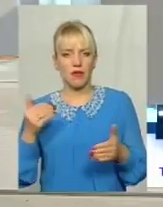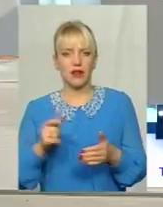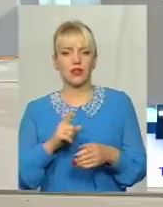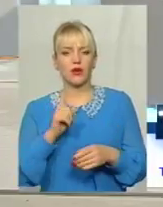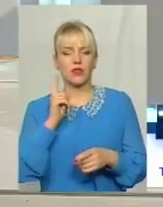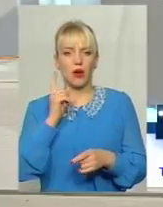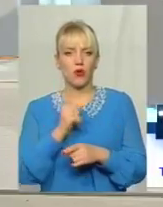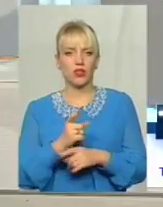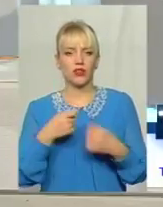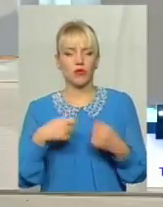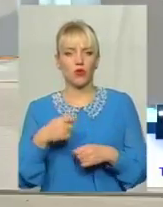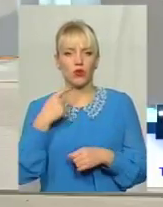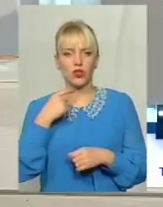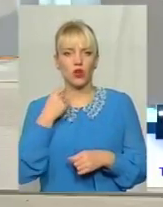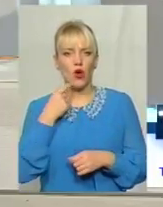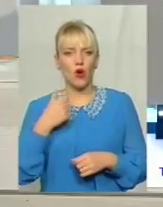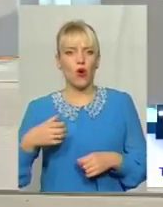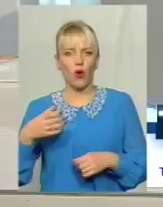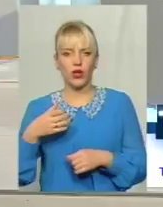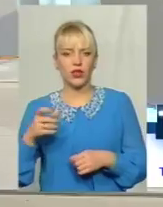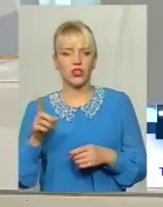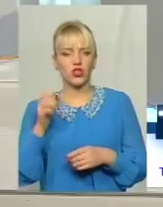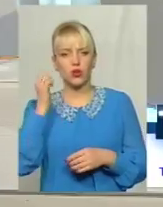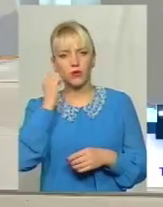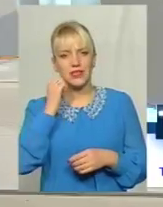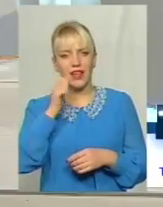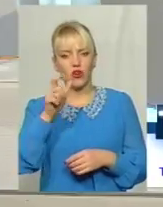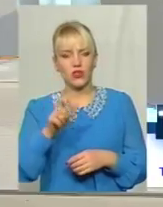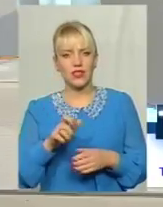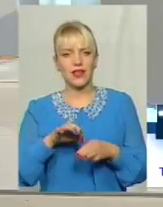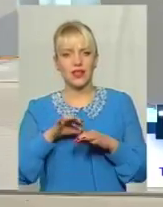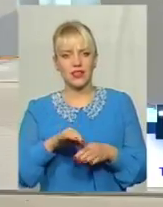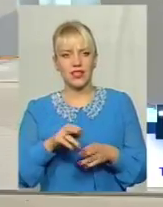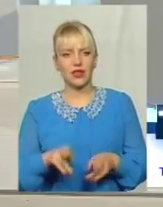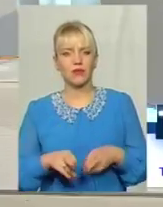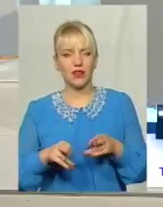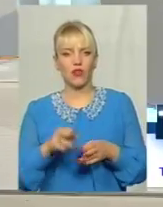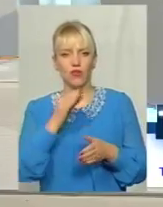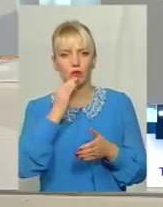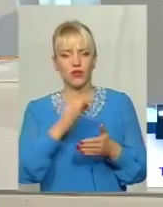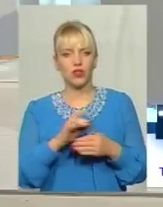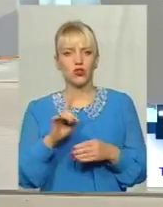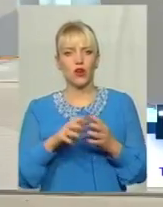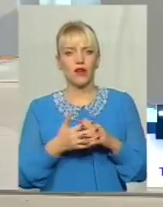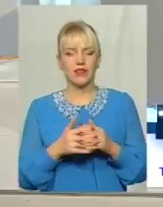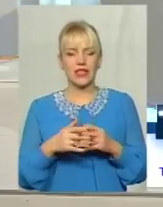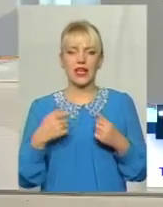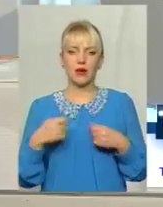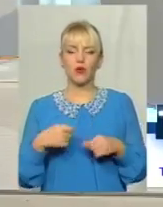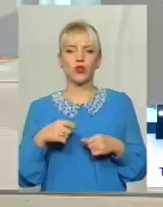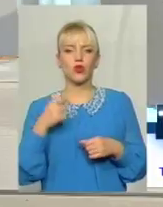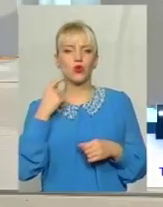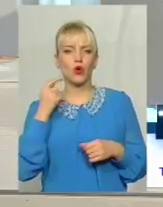горівки І що це все, старости не відповідають кримінальні Що всі ліка дають горівку